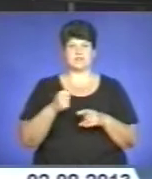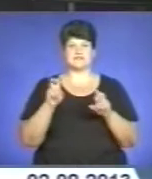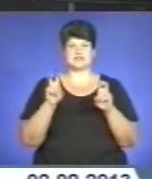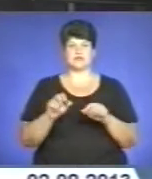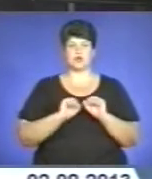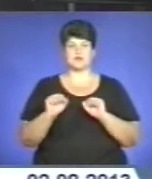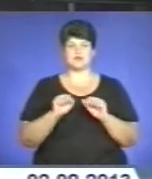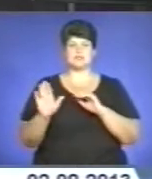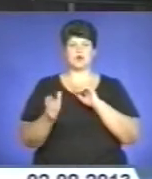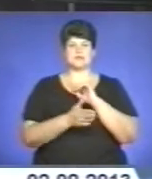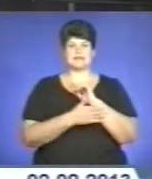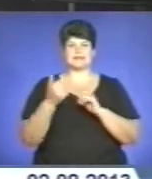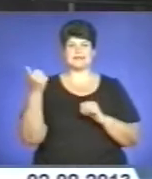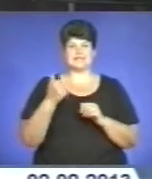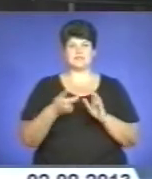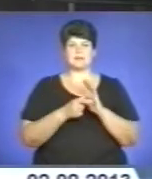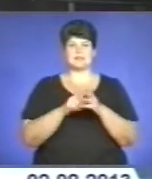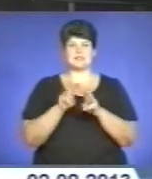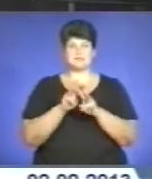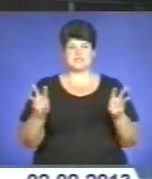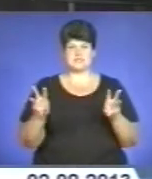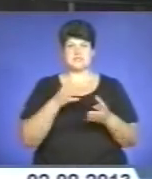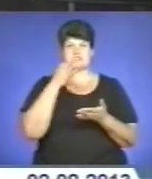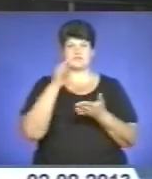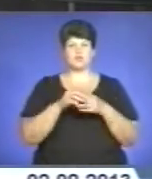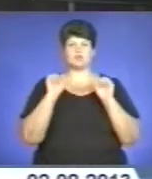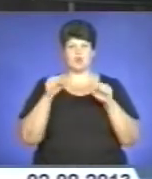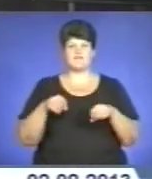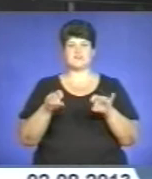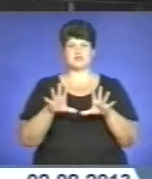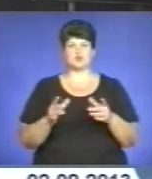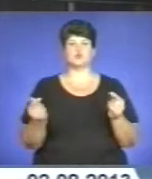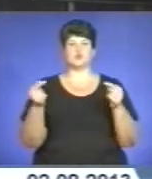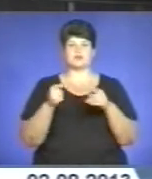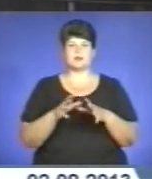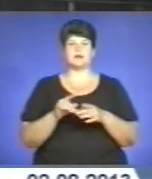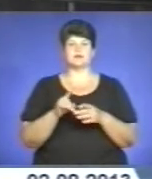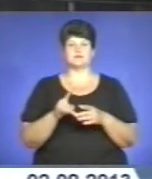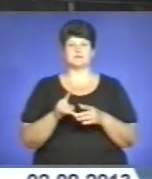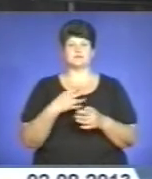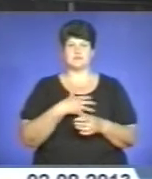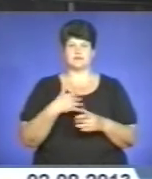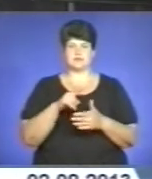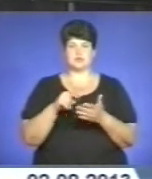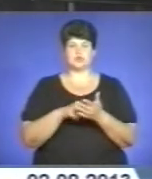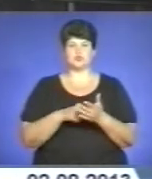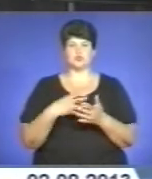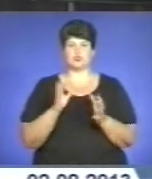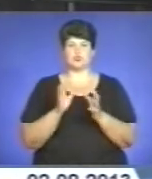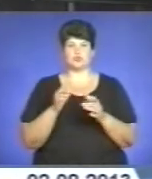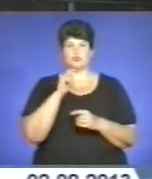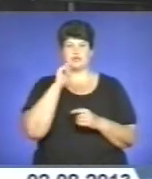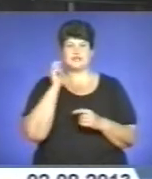останній тиждень у Кабінеті міністрів звітують, змогли вирішити та узгодити нагальні питання, що турбують українців, одна з яких –